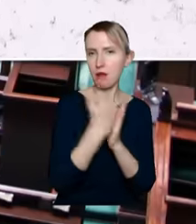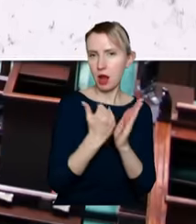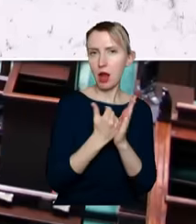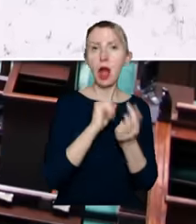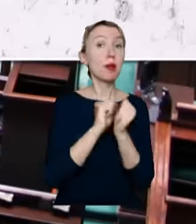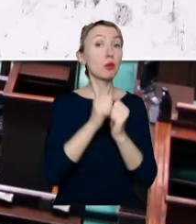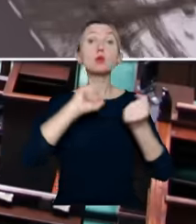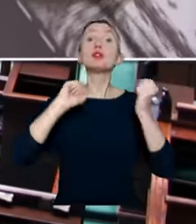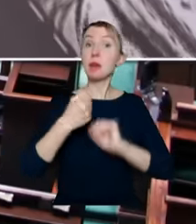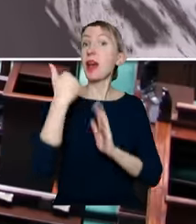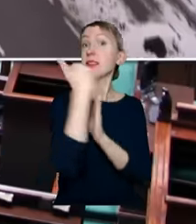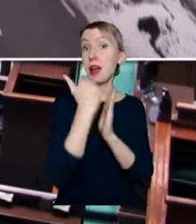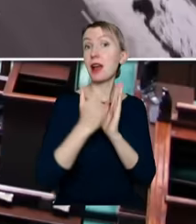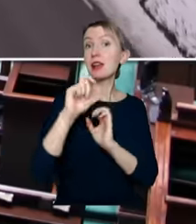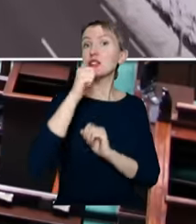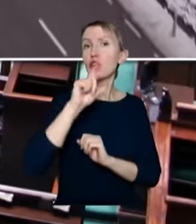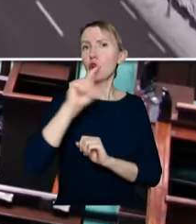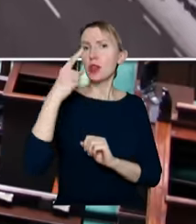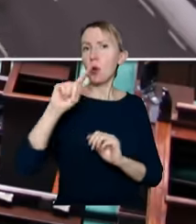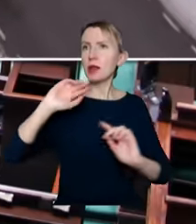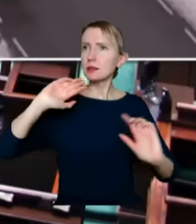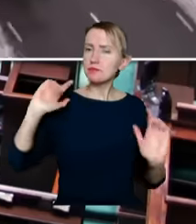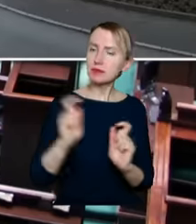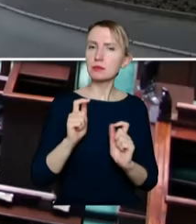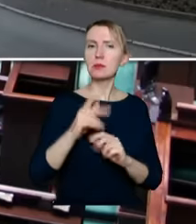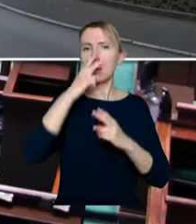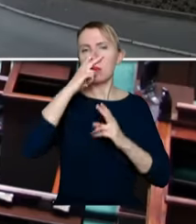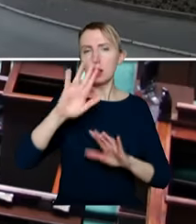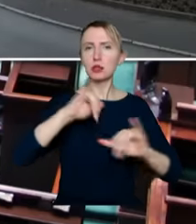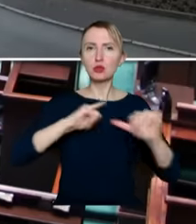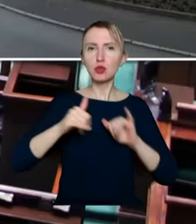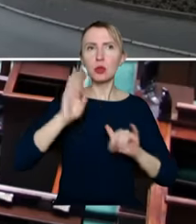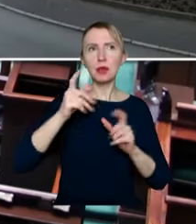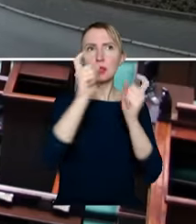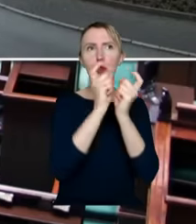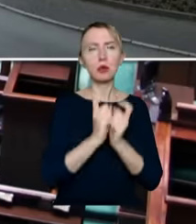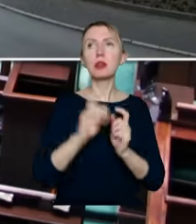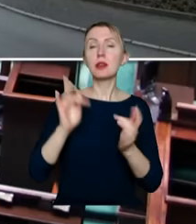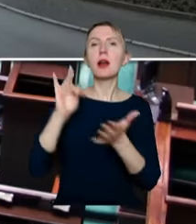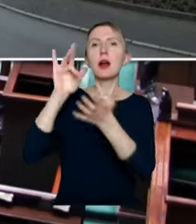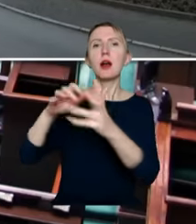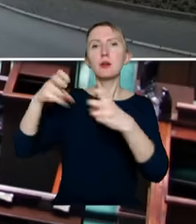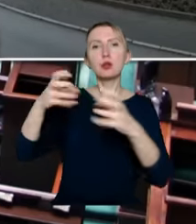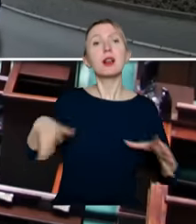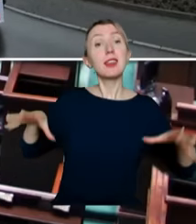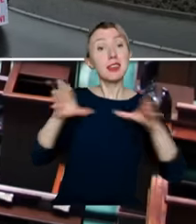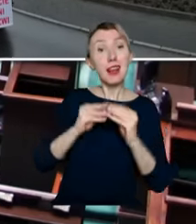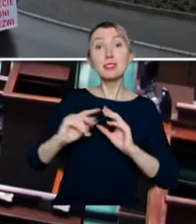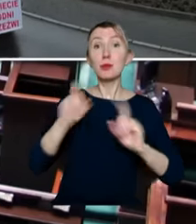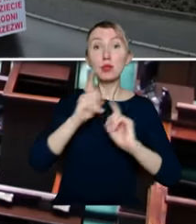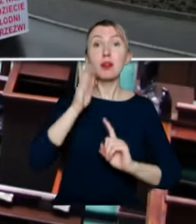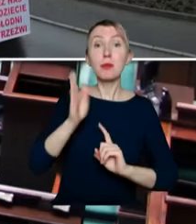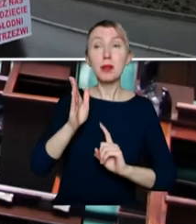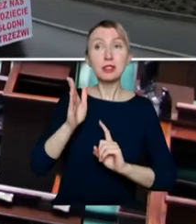tych postulatów w tym ładzie przedstawiona przez rząd i pójdzie to do Brukseli, będziemy wspólnie rozmawiać, to niestety, ale